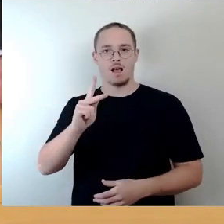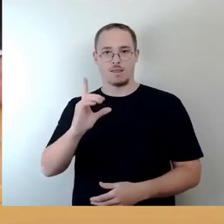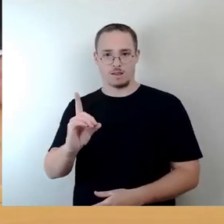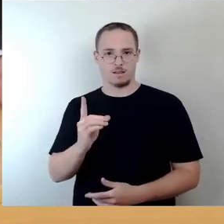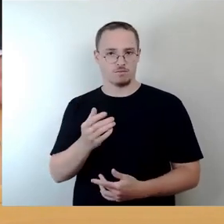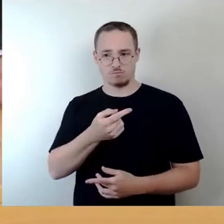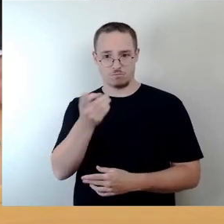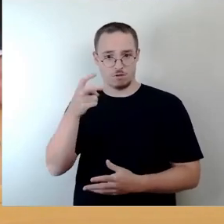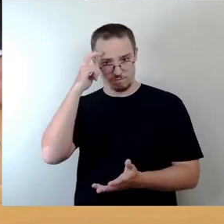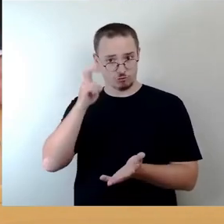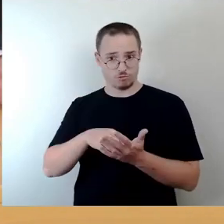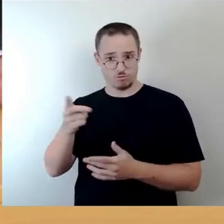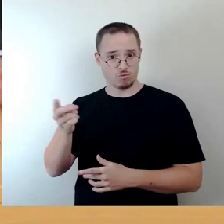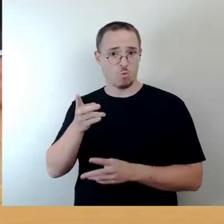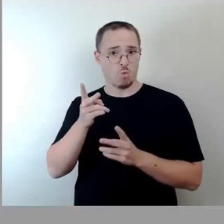Stimmzeichen.